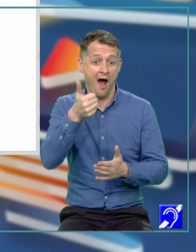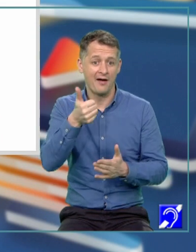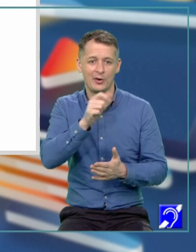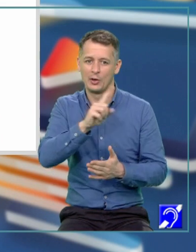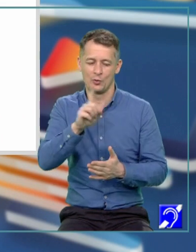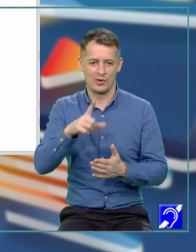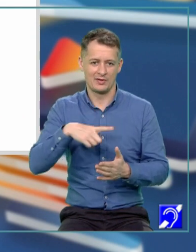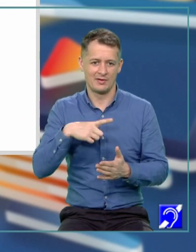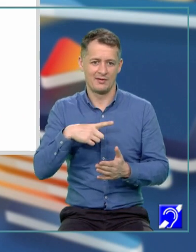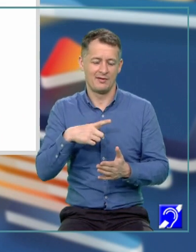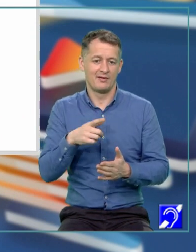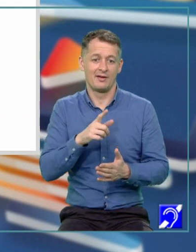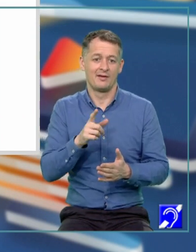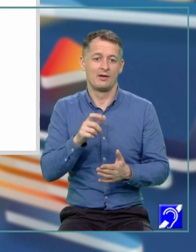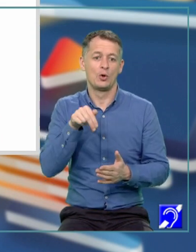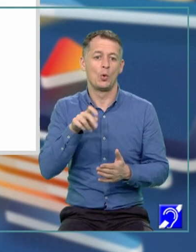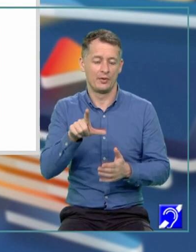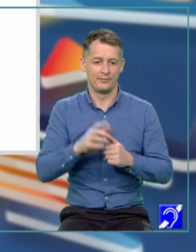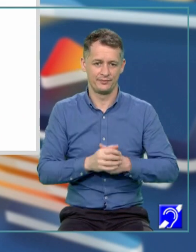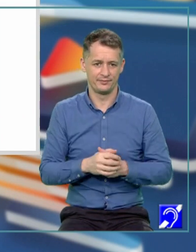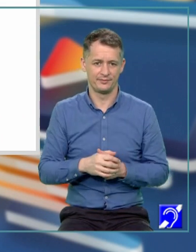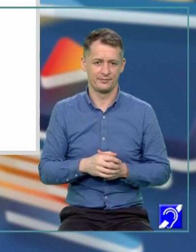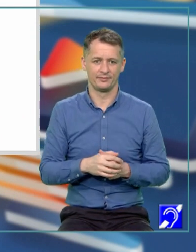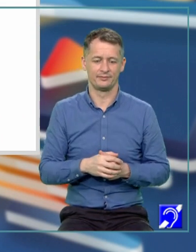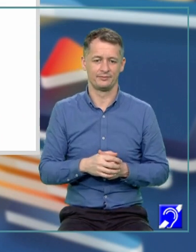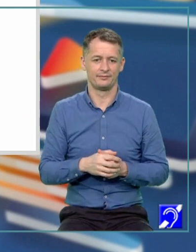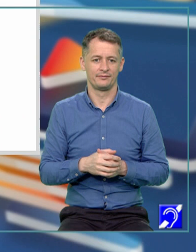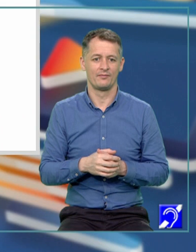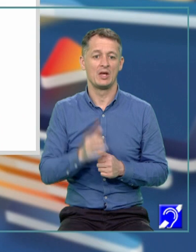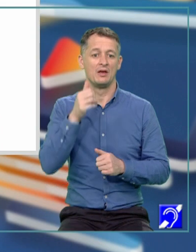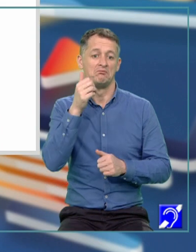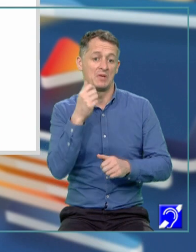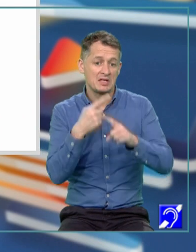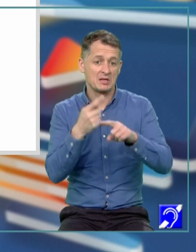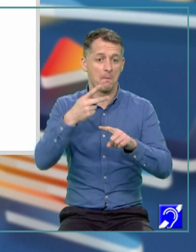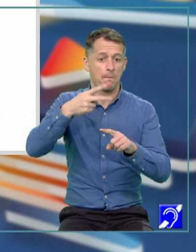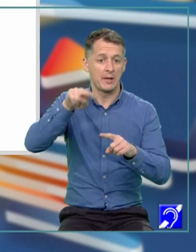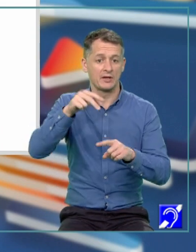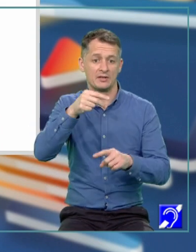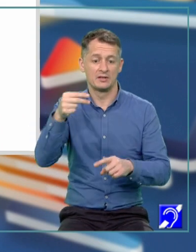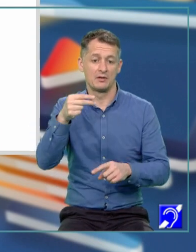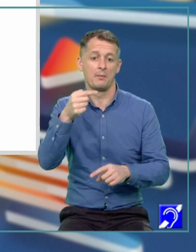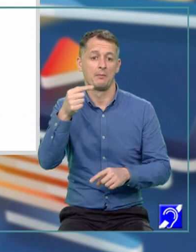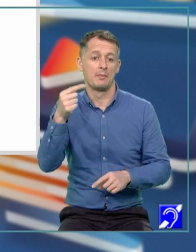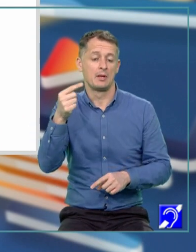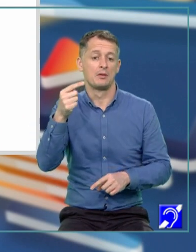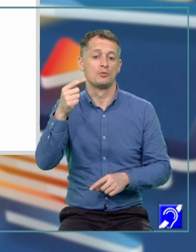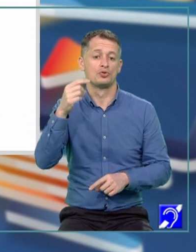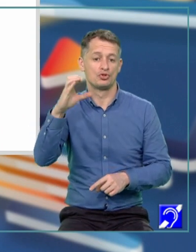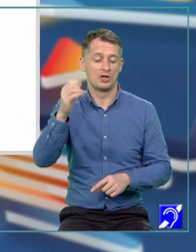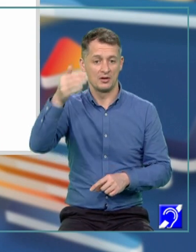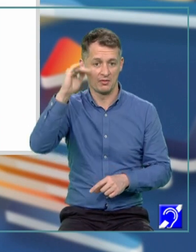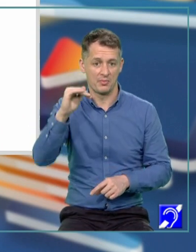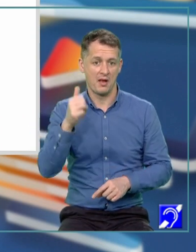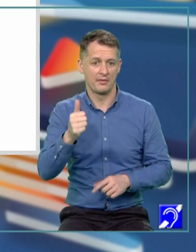X pătrat este egal cu minus C pe A. Și atunci va trebui să facem următoarea discuție. Dacă